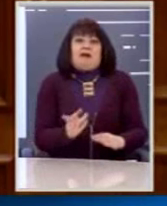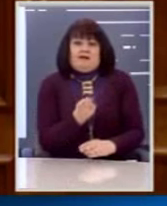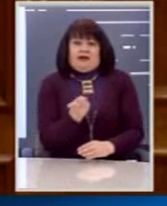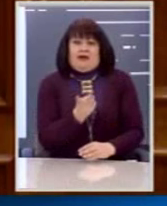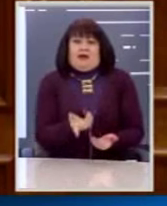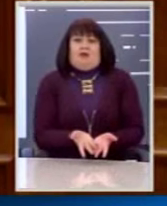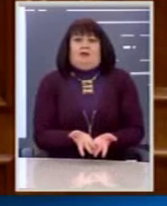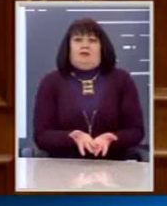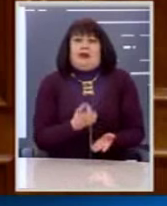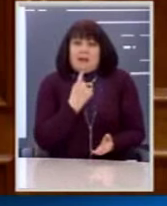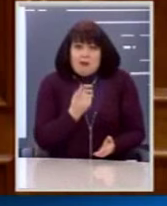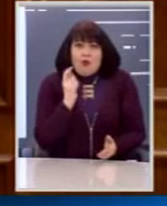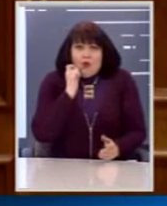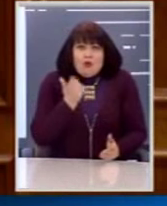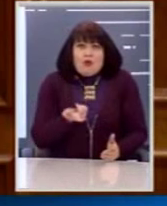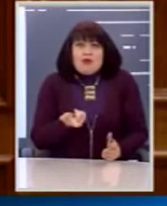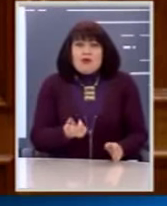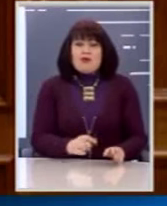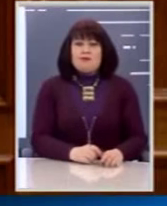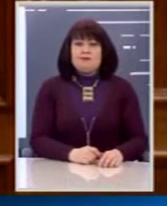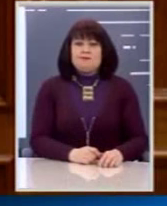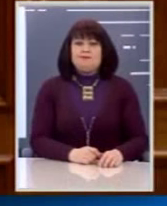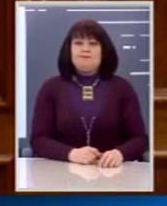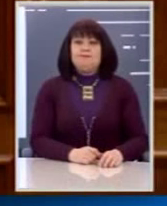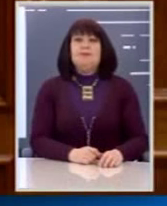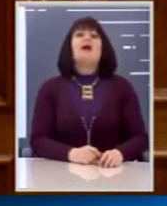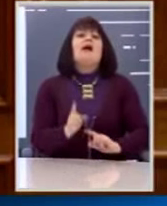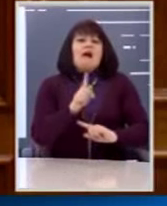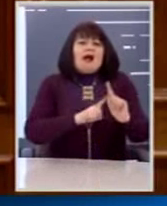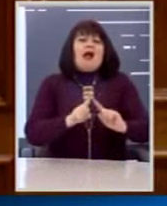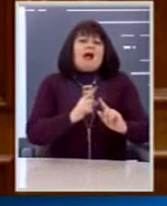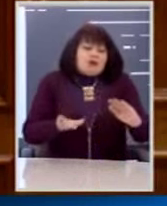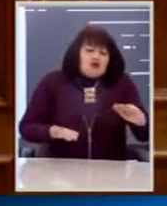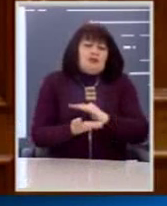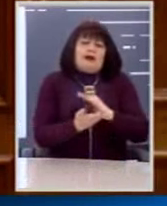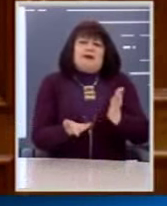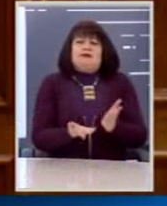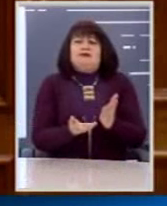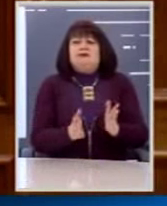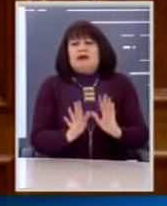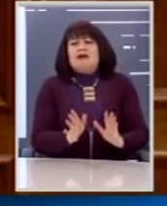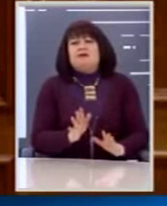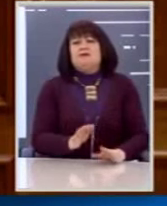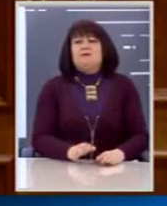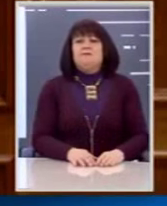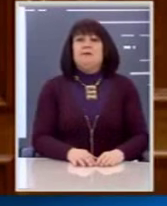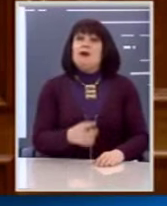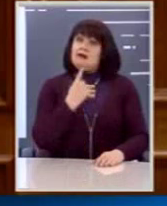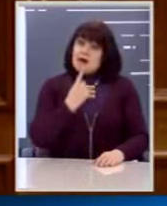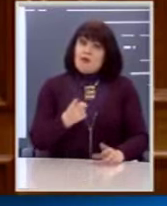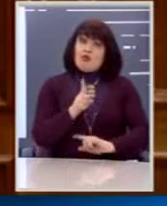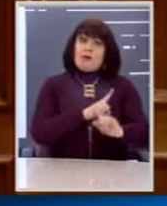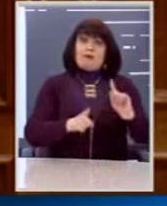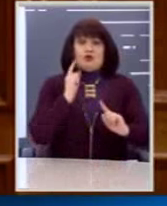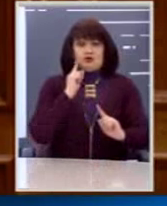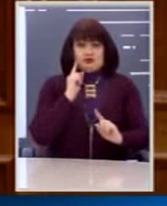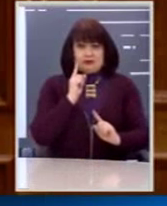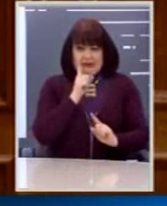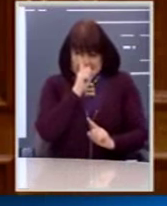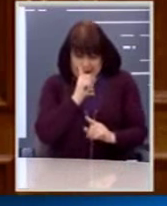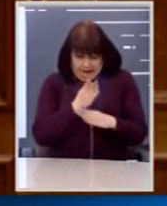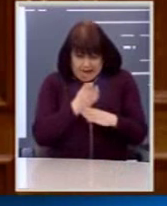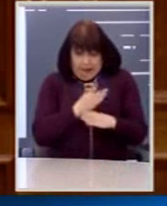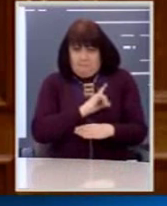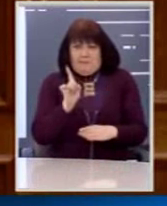Αυτοί την έχουν κάνει. Λοιπόν... Κάποιος θα την έκανε. Μπράβο. Να πούμε και ποιος την έκανε. Να μην κρυβόμαστε γενικώς.